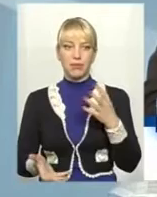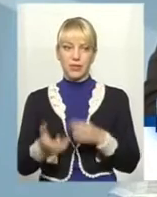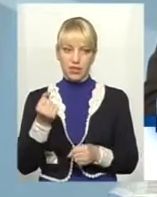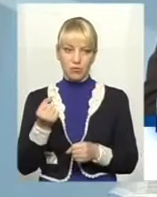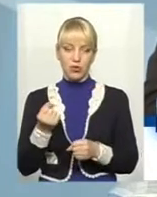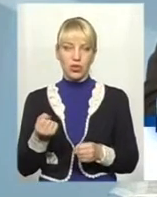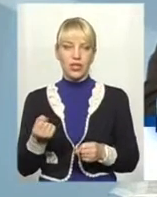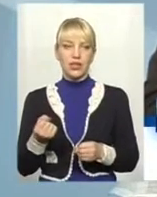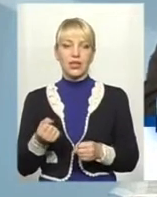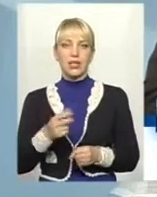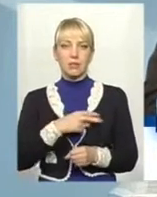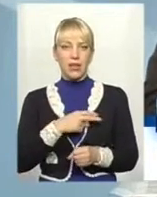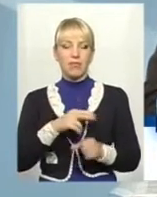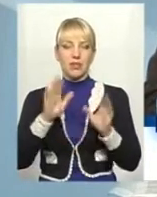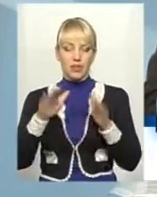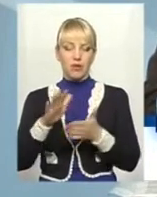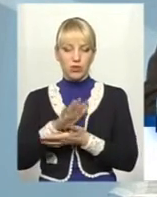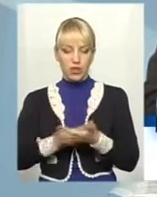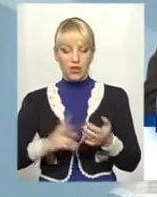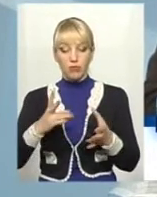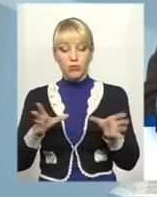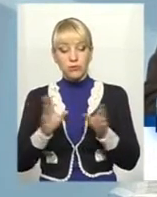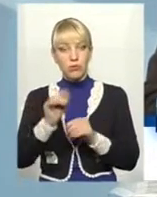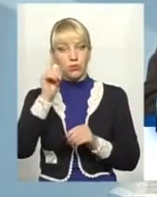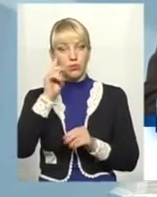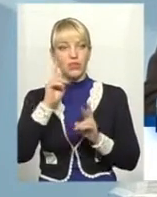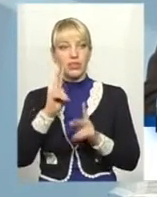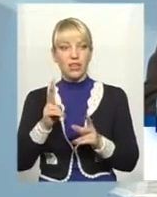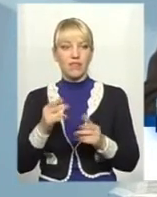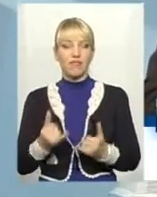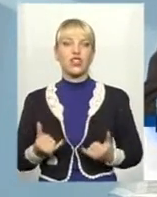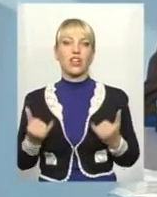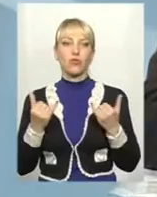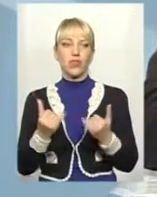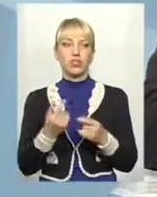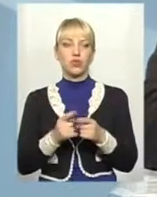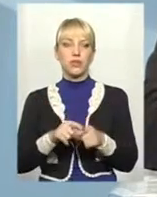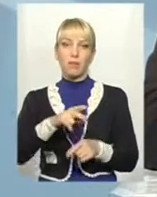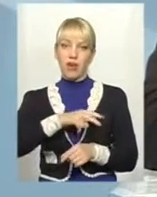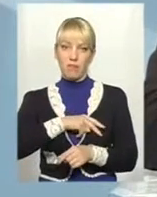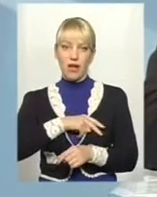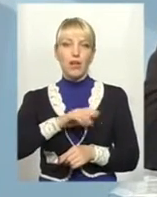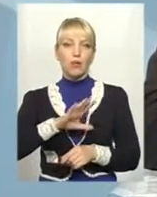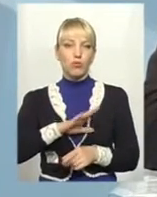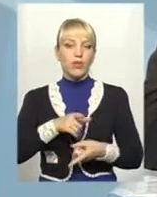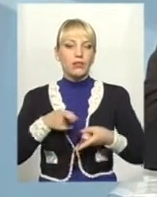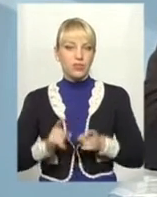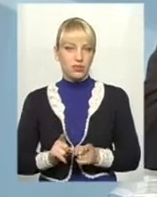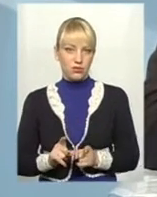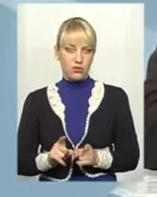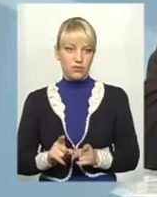премія і надалі буде. Давайте спільно подумаємо, яким чином шанувати, щоб ця премія була дійсно